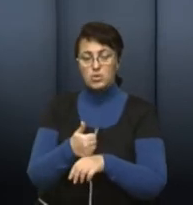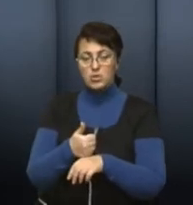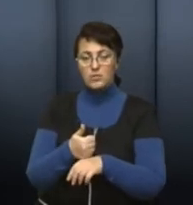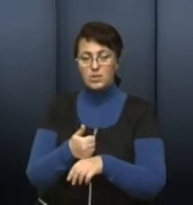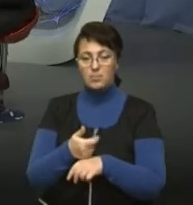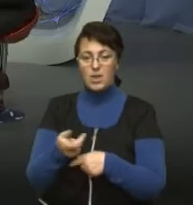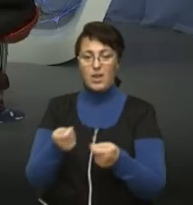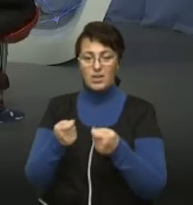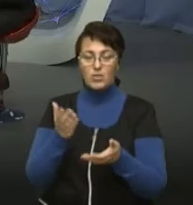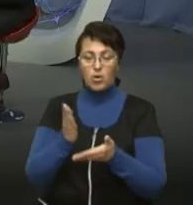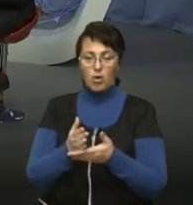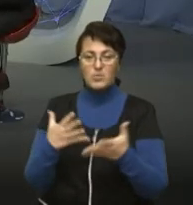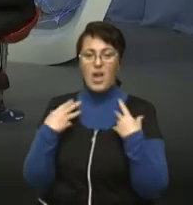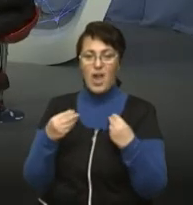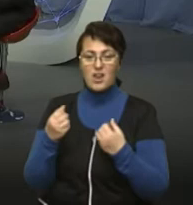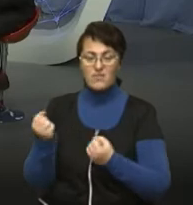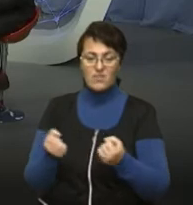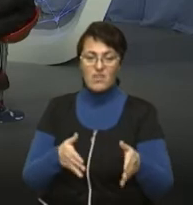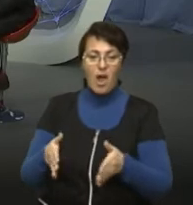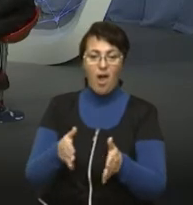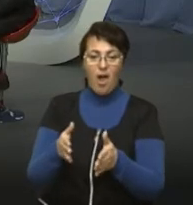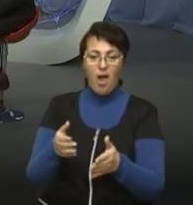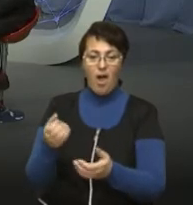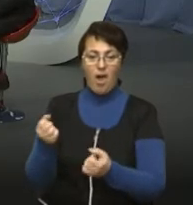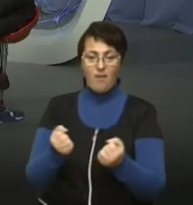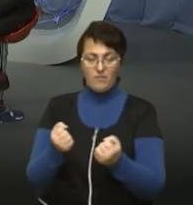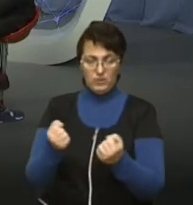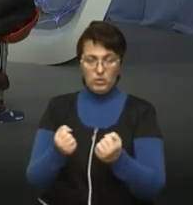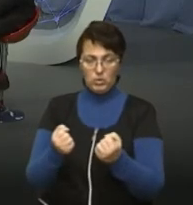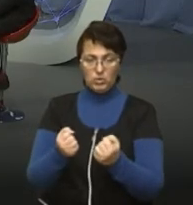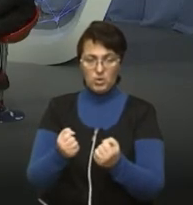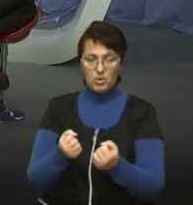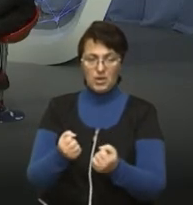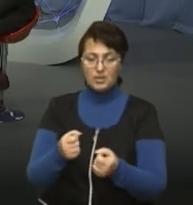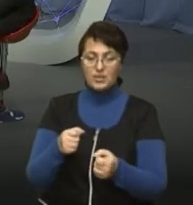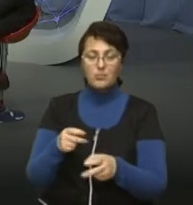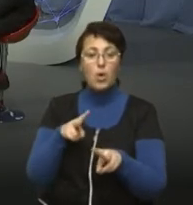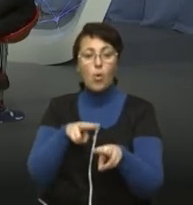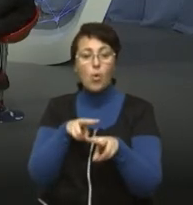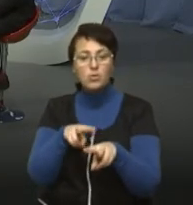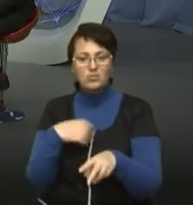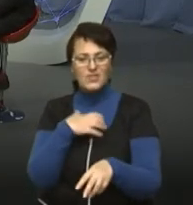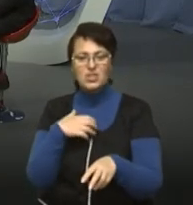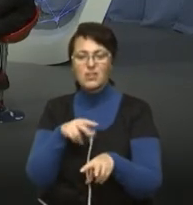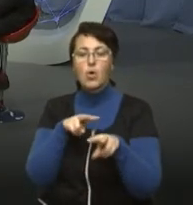підприємство. І основною функцією якраз не заробляння грошей, а, власне, контроль за